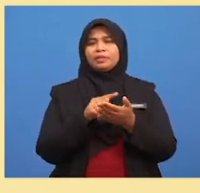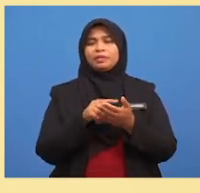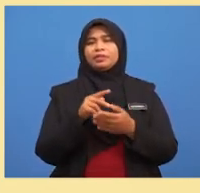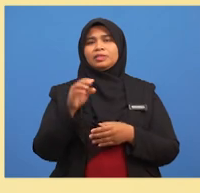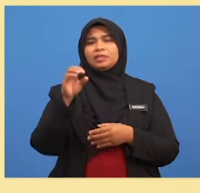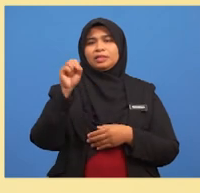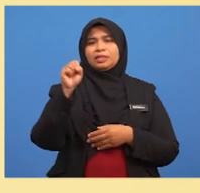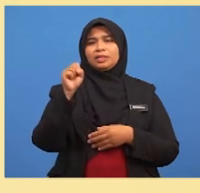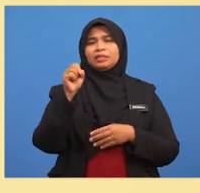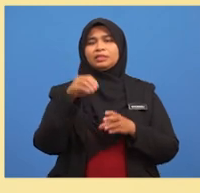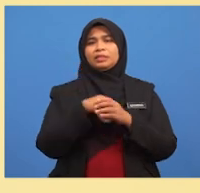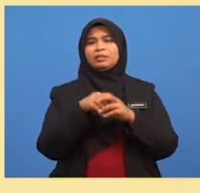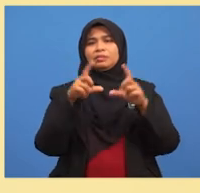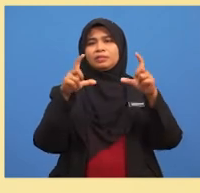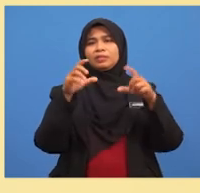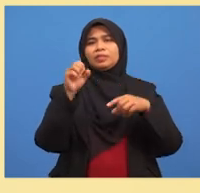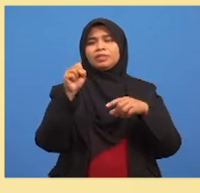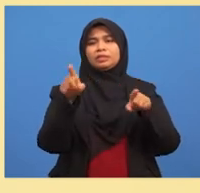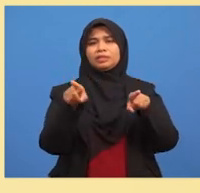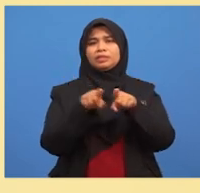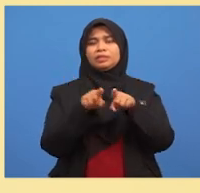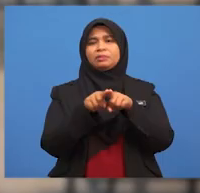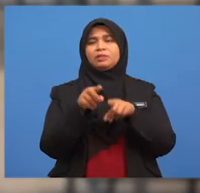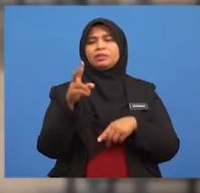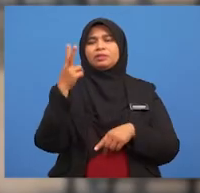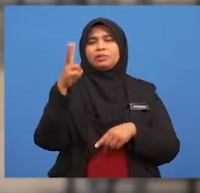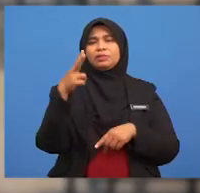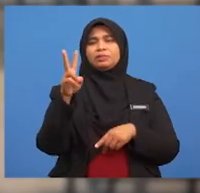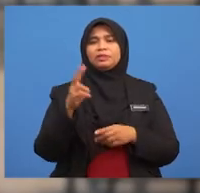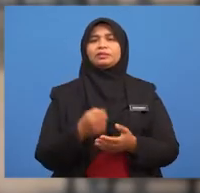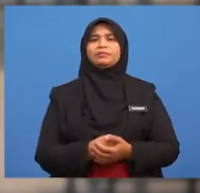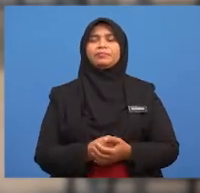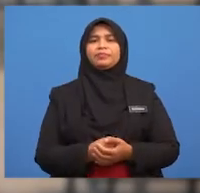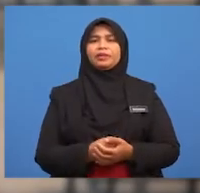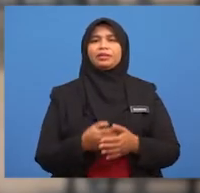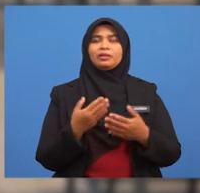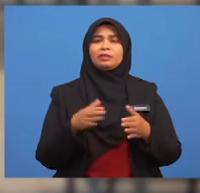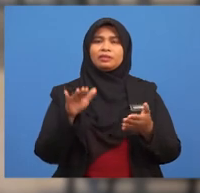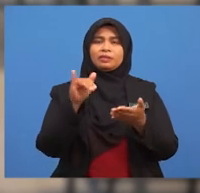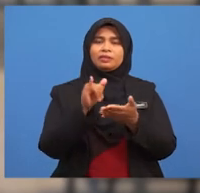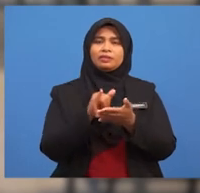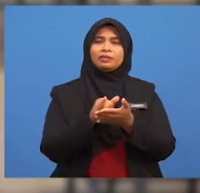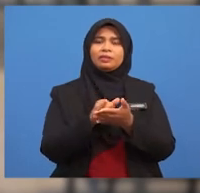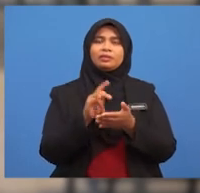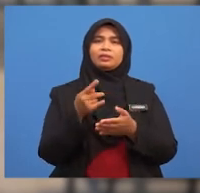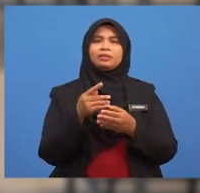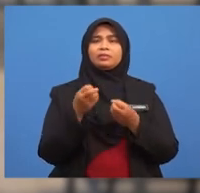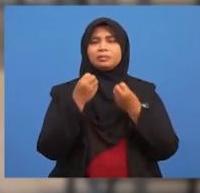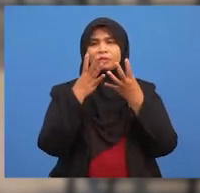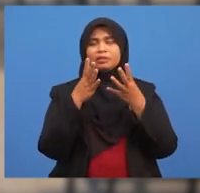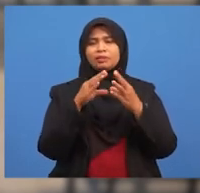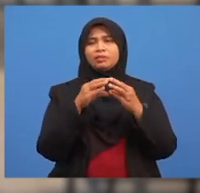kurungan S sama dengan 12 Kemudian, kita nyatakan kesudahan